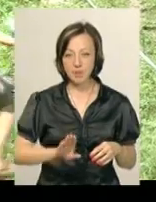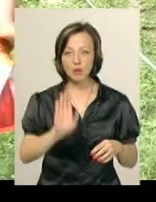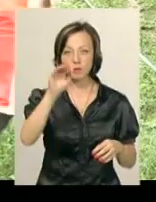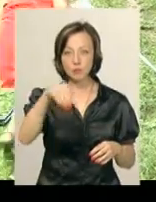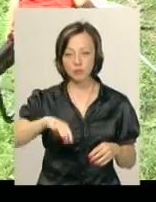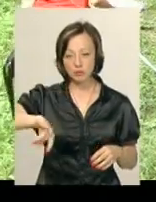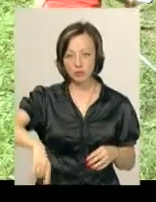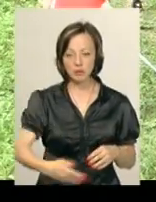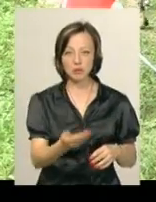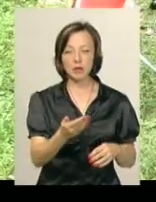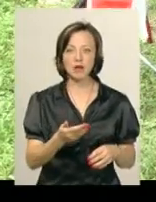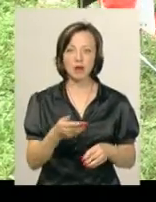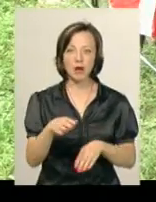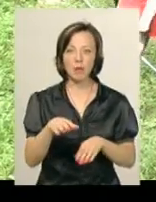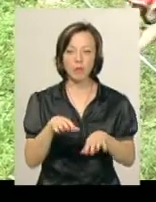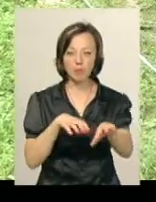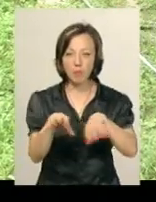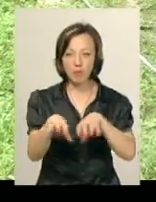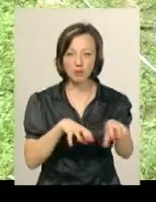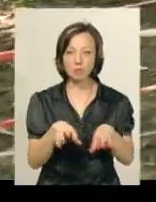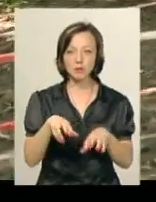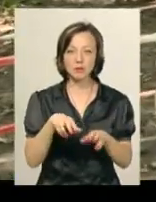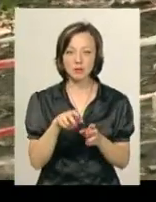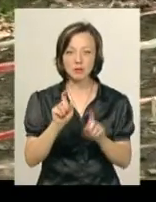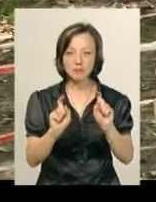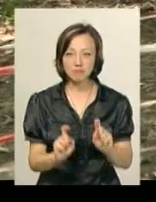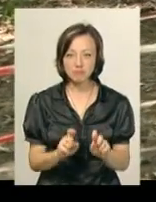рух по-пластунському, рух гусячим кроком.